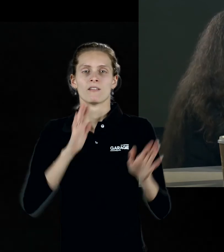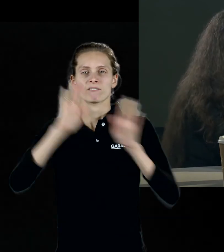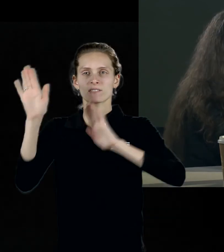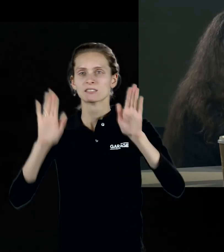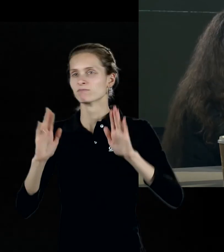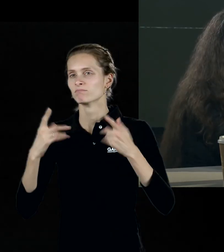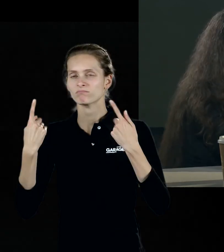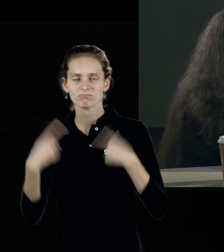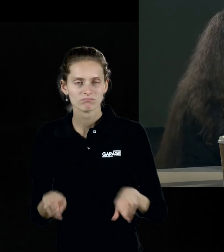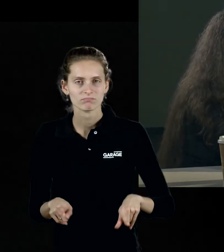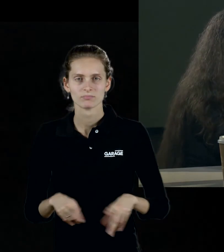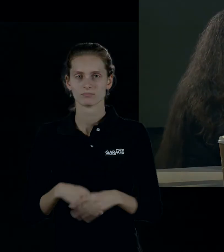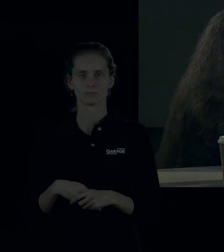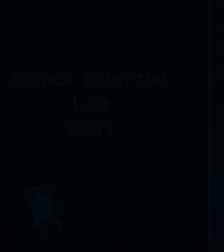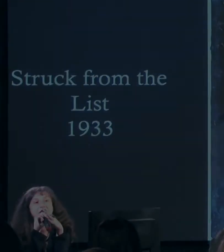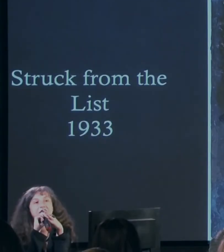такой автопортрет.